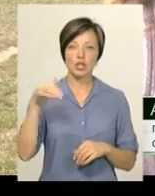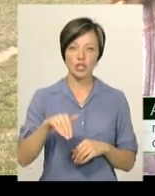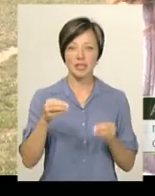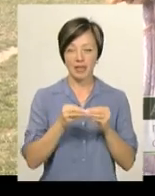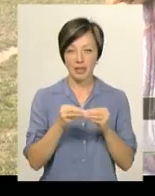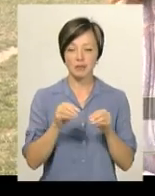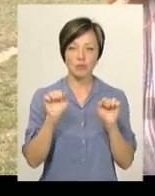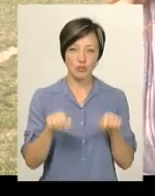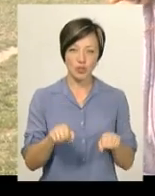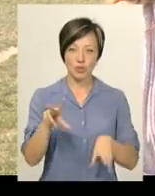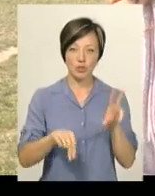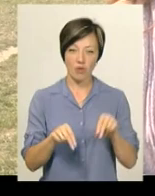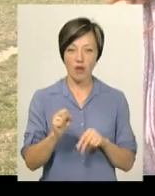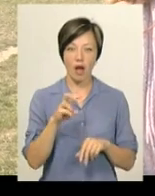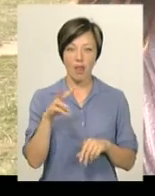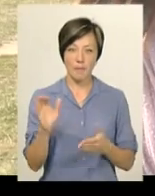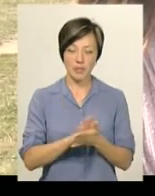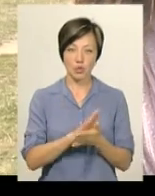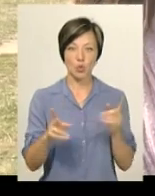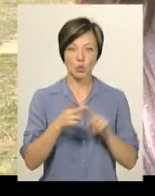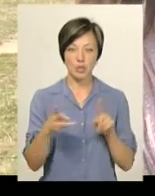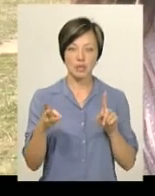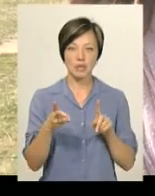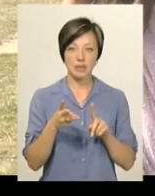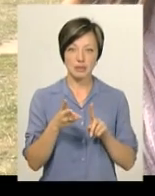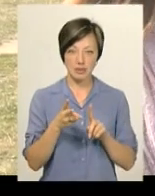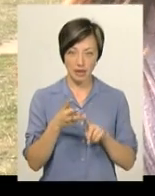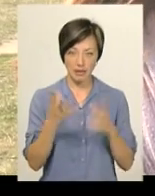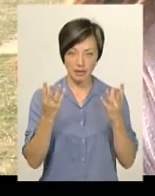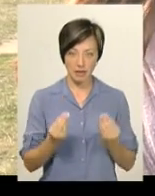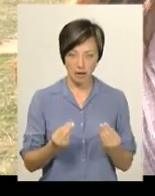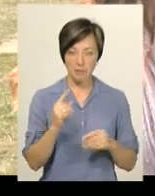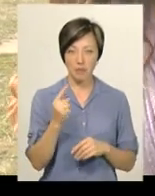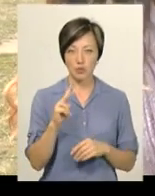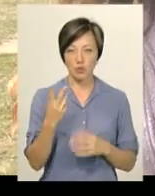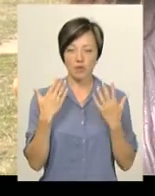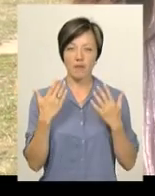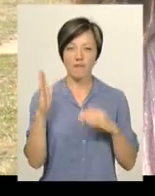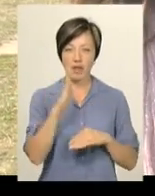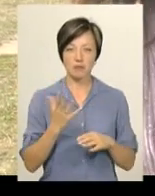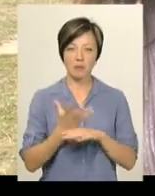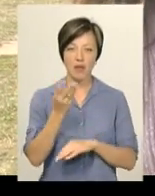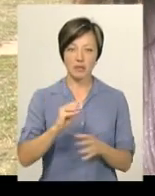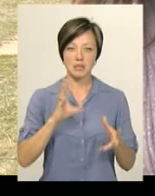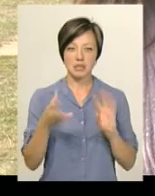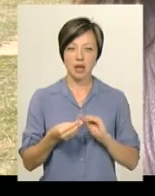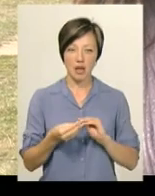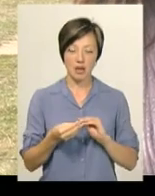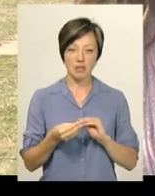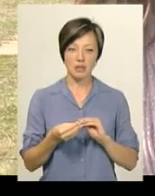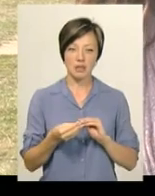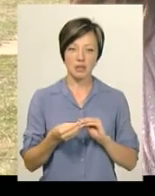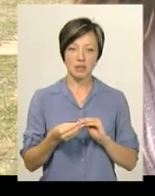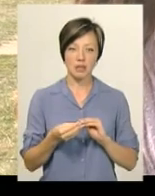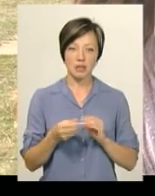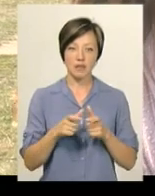десять ми зможемо сьогодні розраховувати, адже безкоштовно. Друге та перше вересня, вихідні дні, вони у нас будуть платні. Загальний квиточок коштує